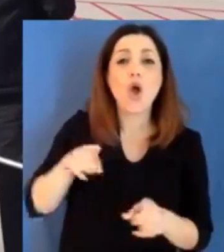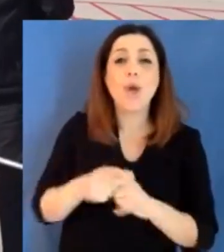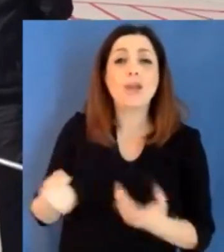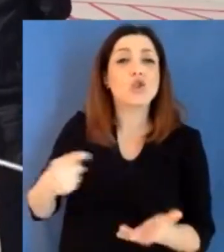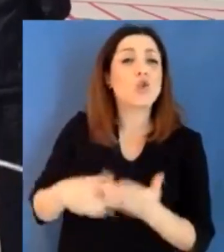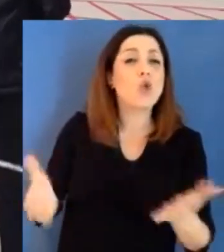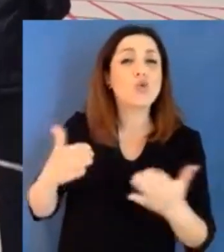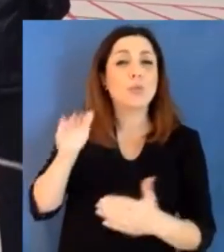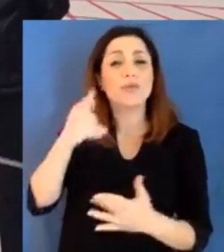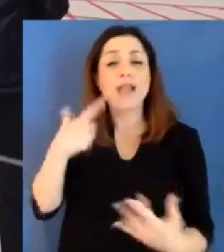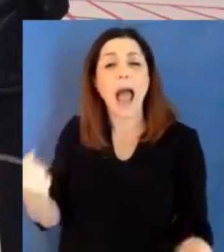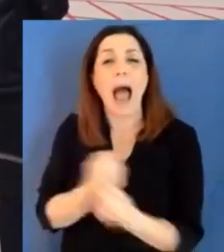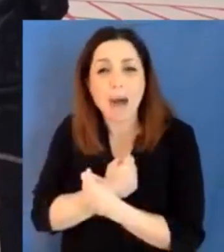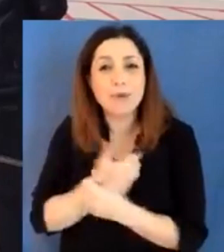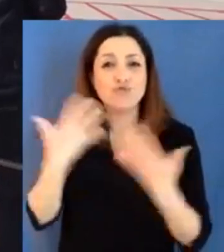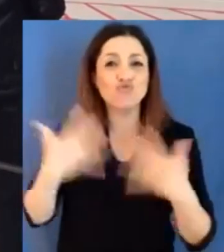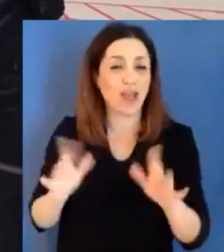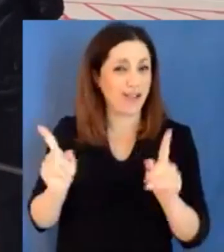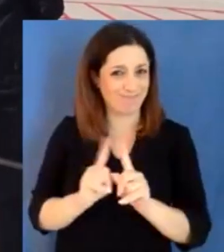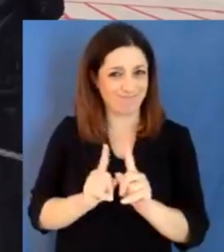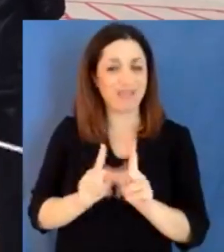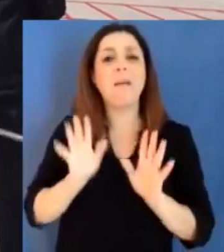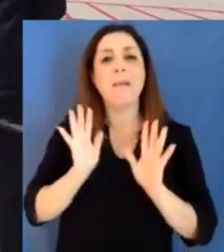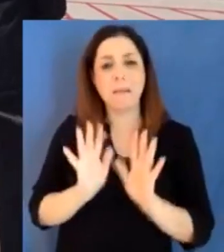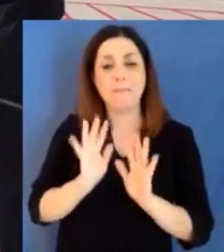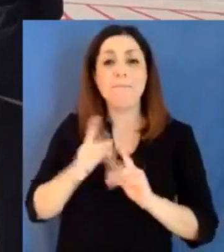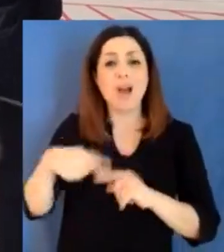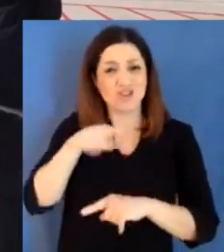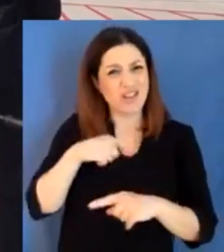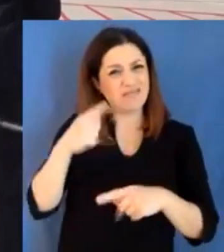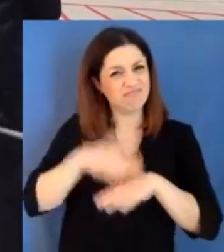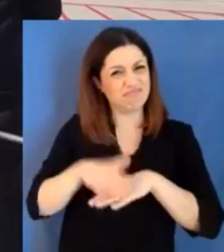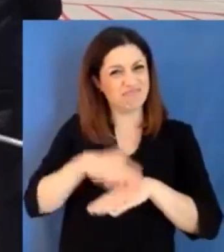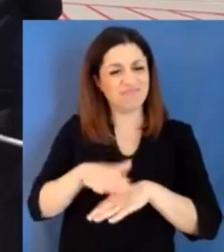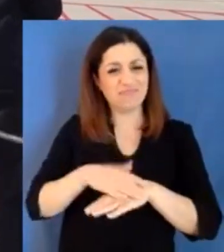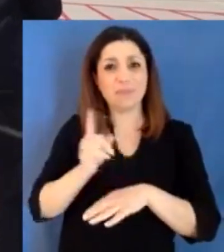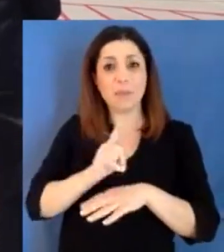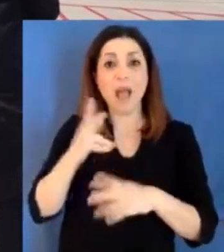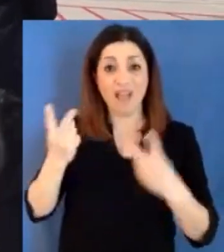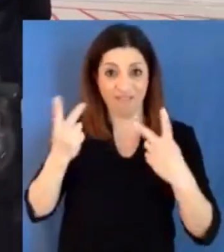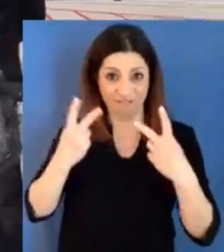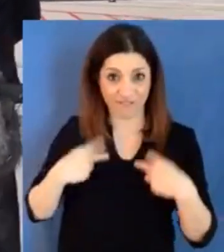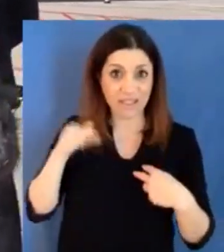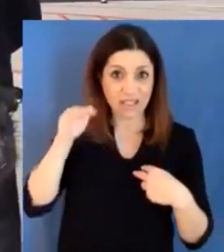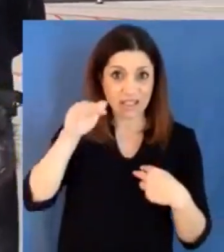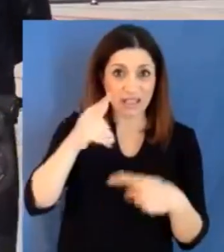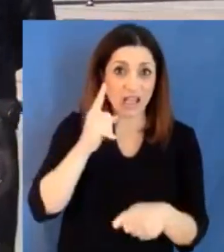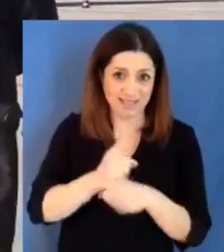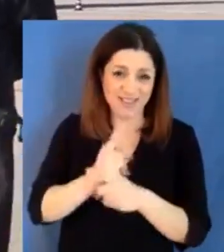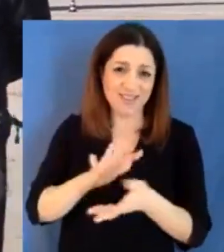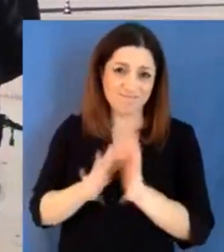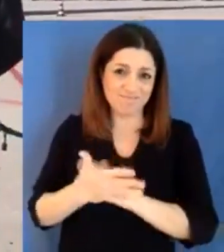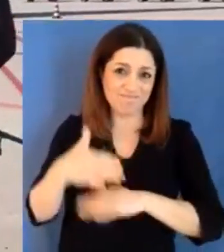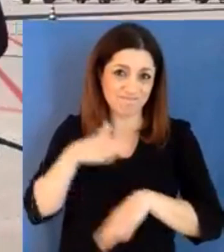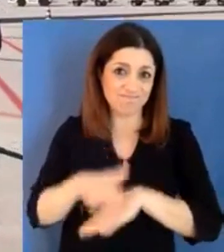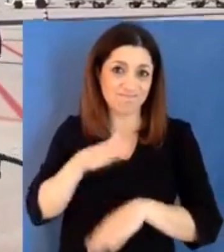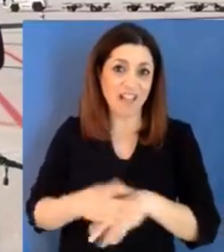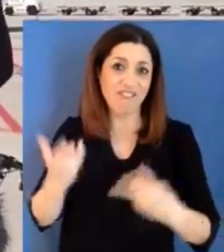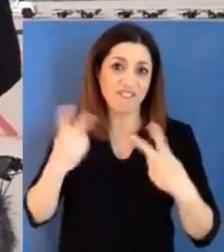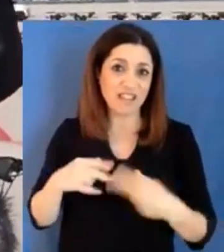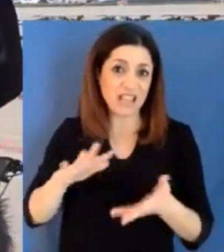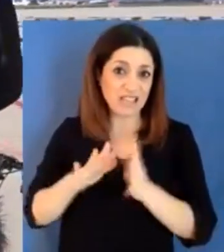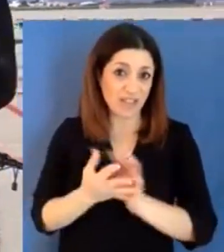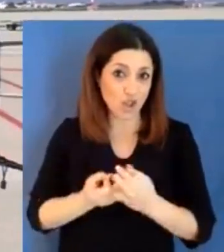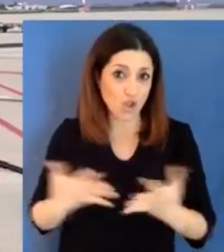quotidianità a questa cosa almeno all'inizio e per lei sarà anche difficile. Sì perché in effetti mi prendevano sempre in